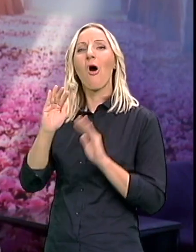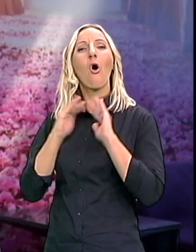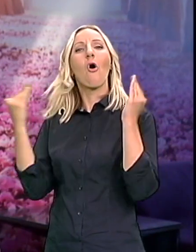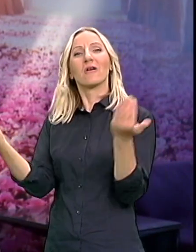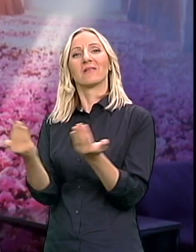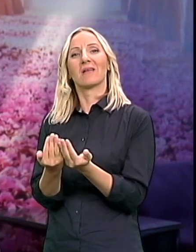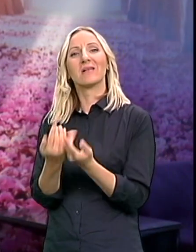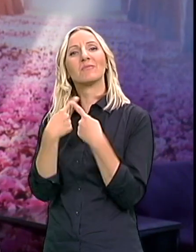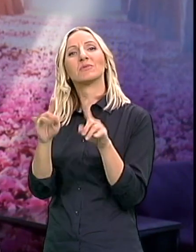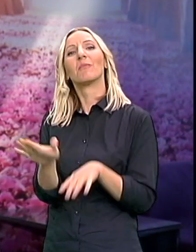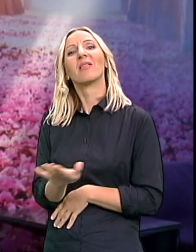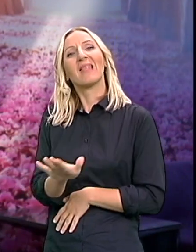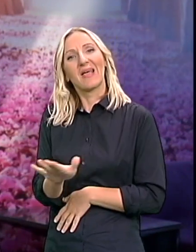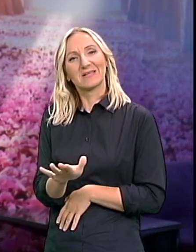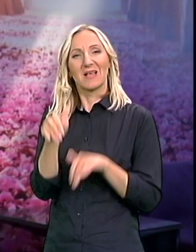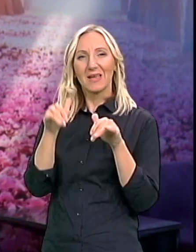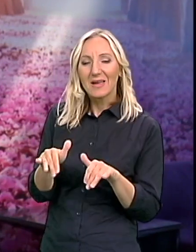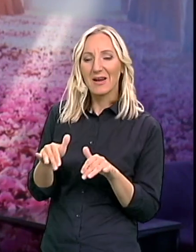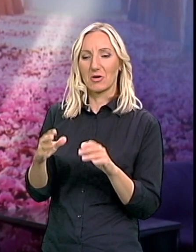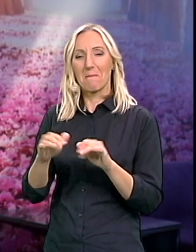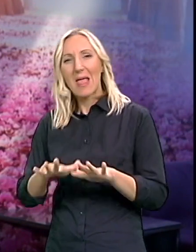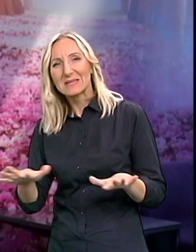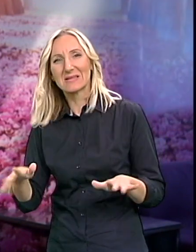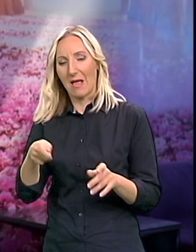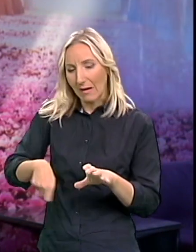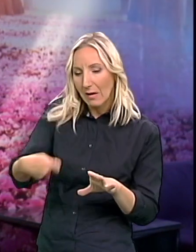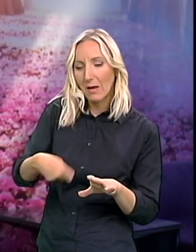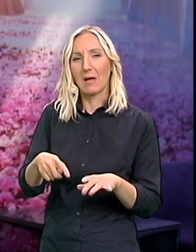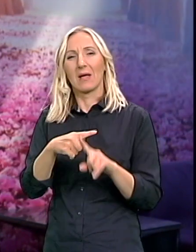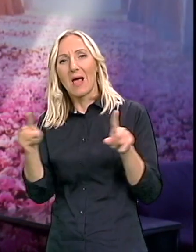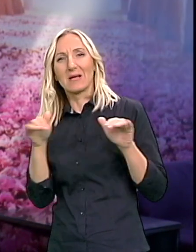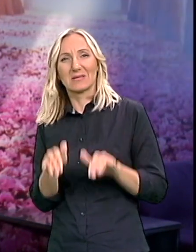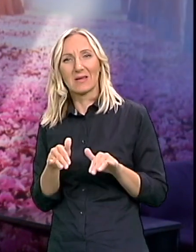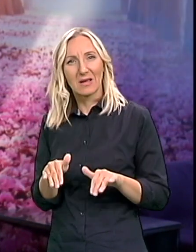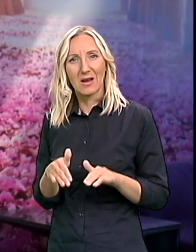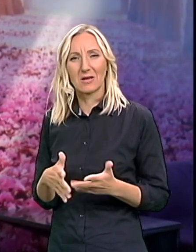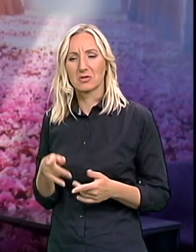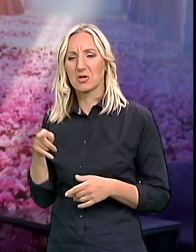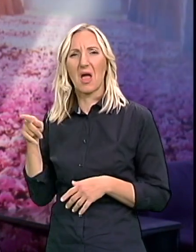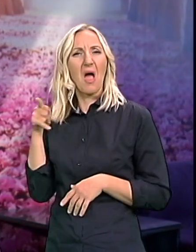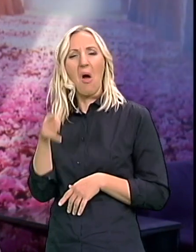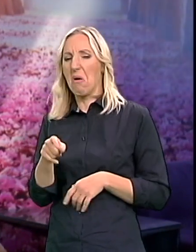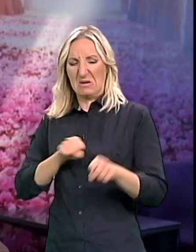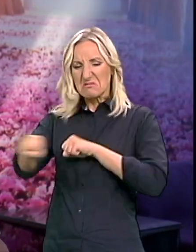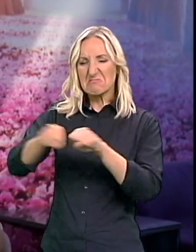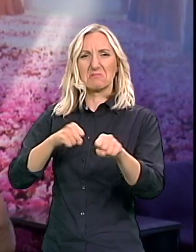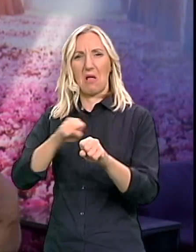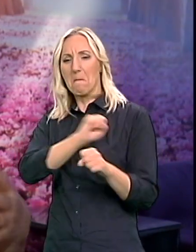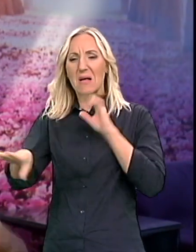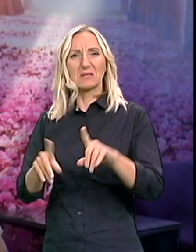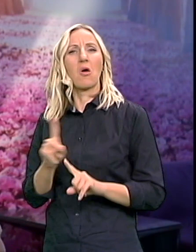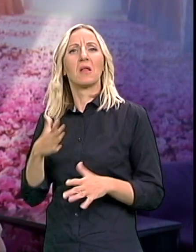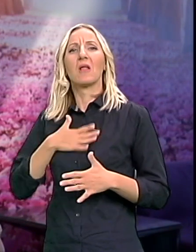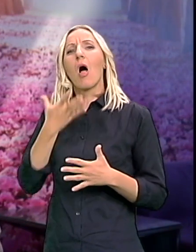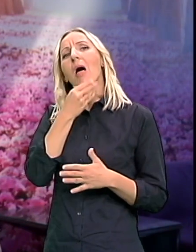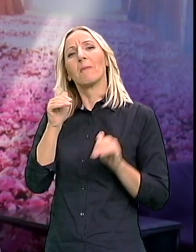Koji je bio napuljen peskom Raznih igračaka On je to bacao, kidao Već se nije igrao